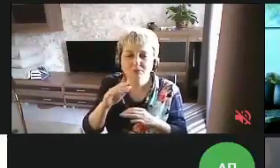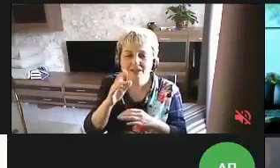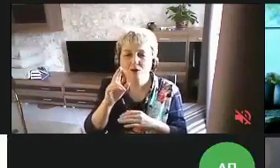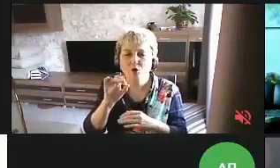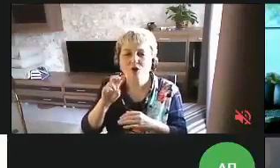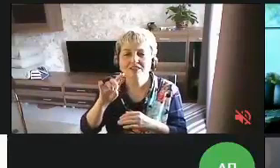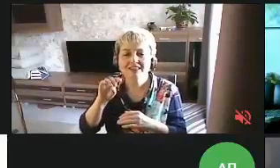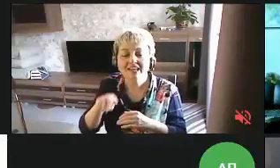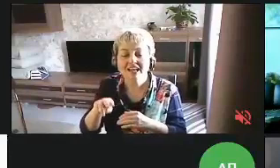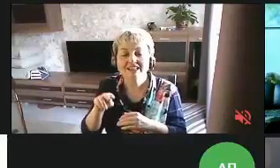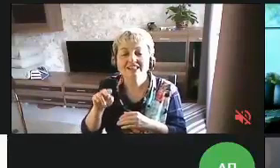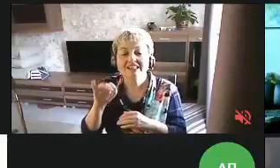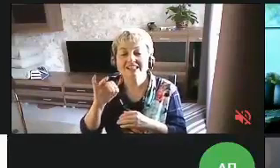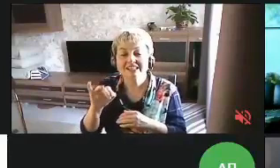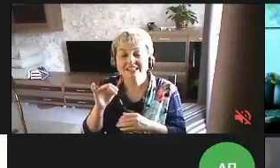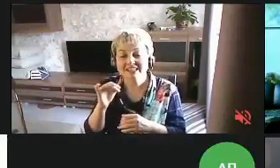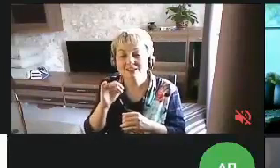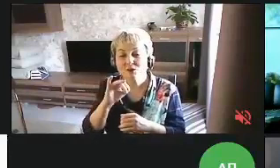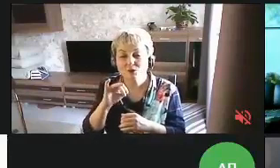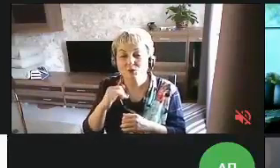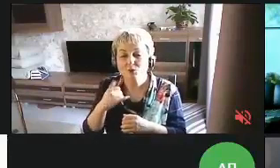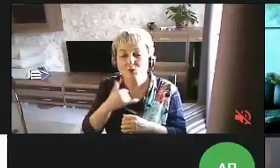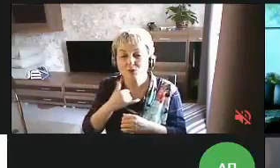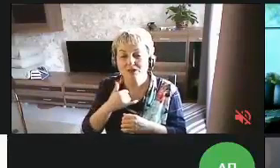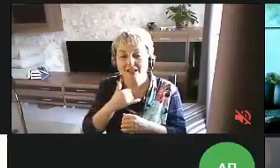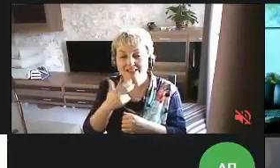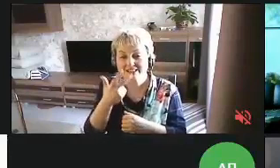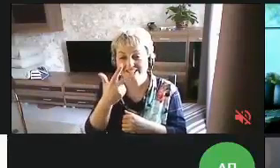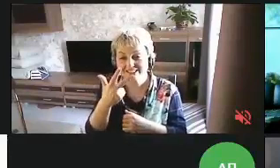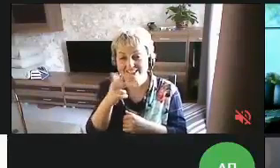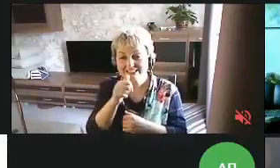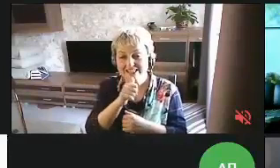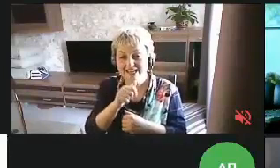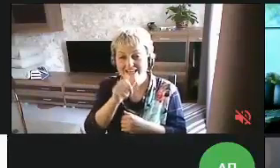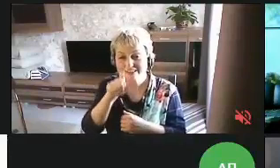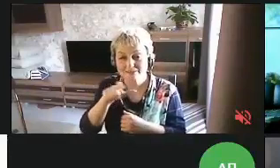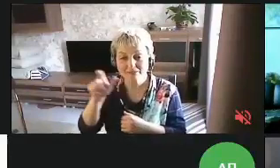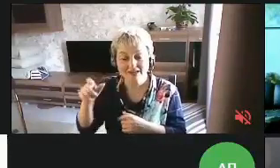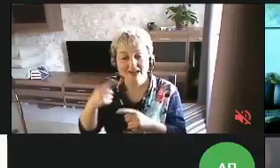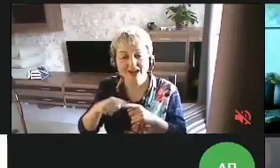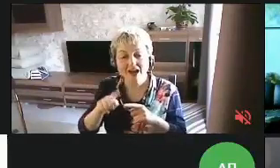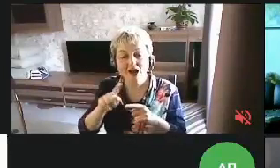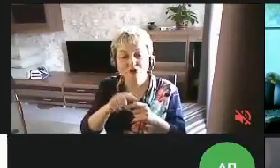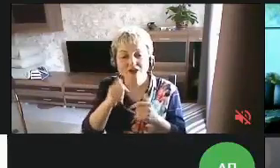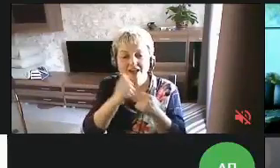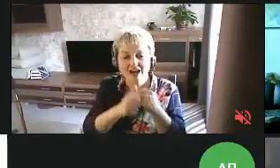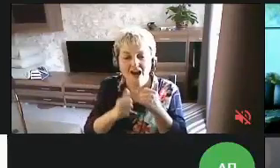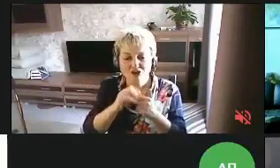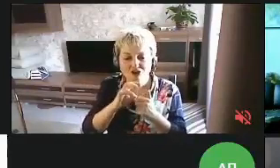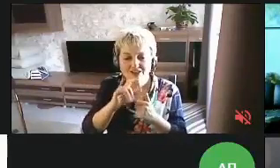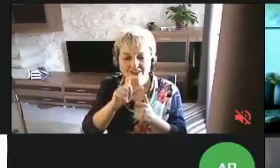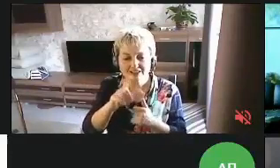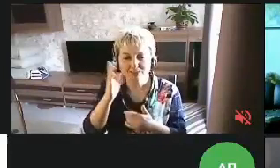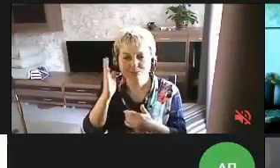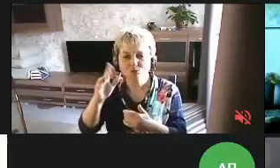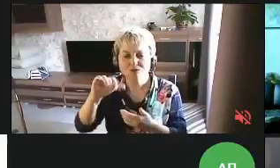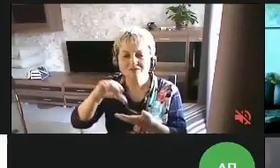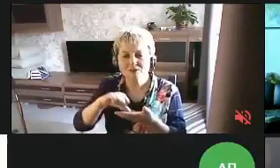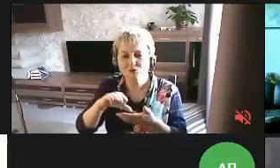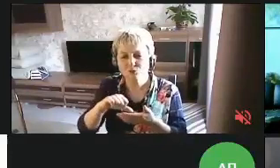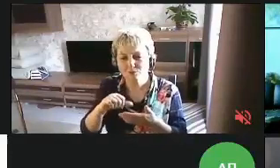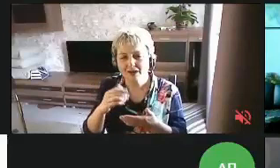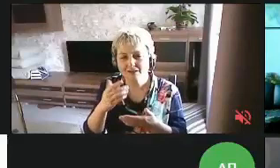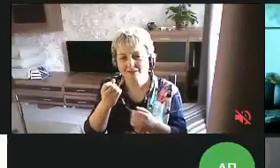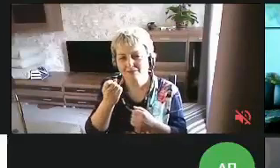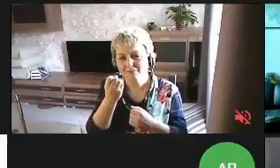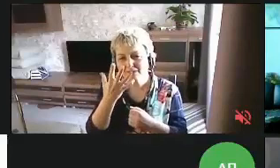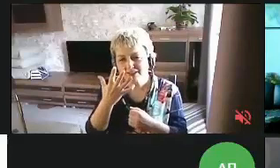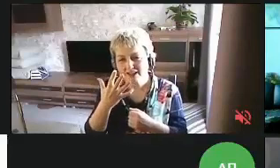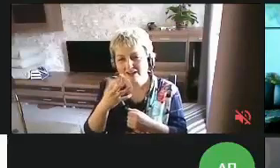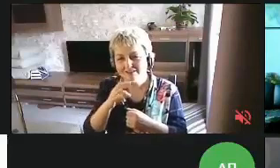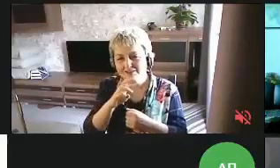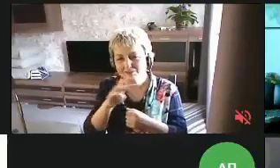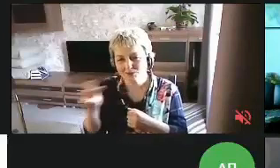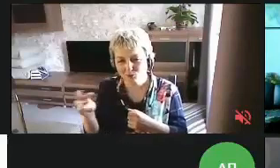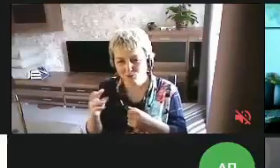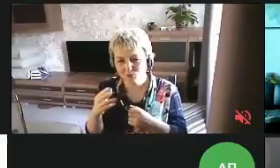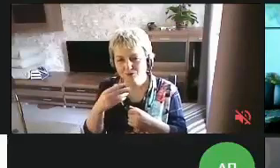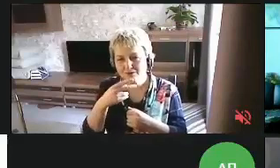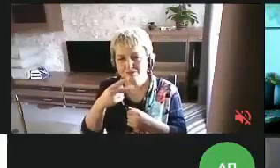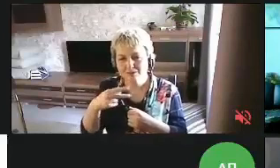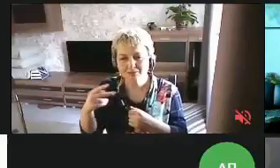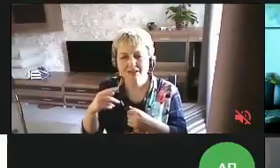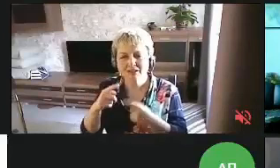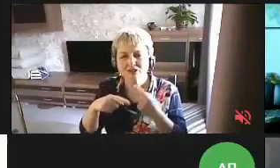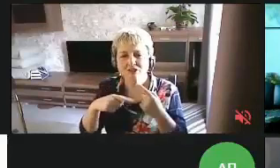у нас три эксперта, мы, которые, каждый из них будет выступать примерно 15 минут.